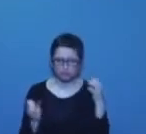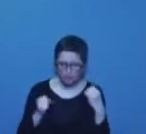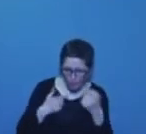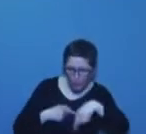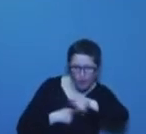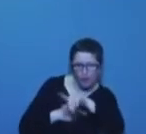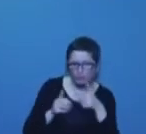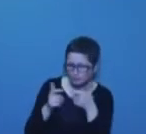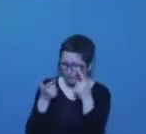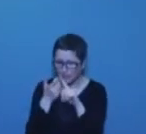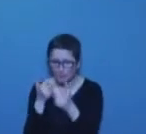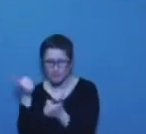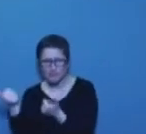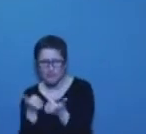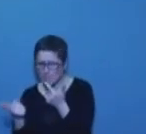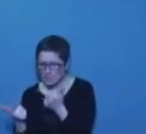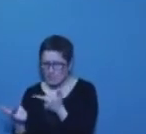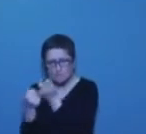à la personne.